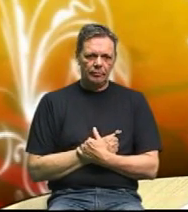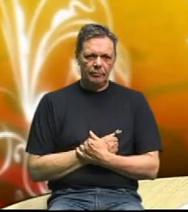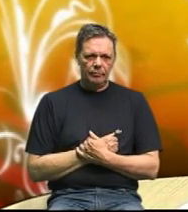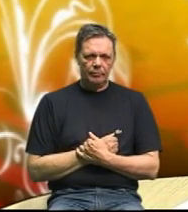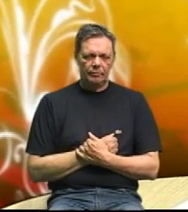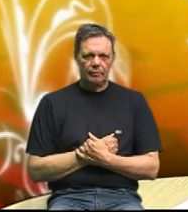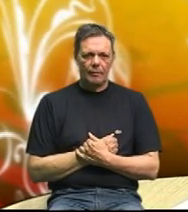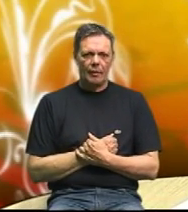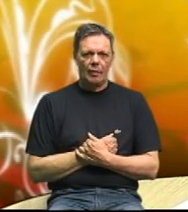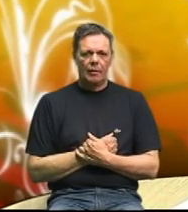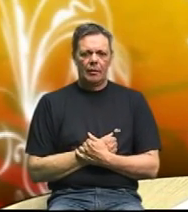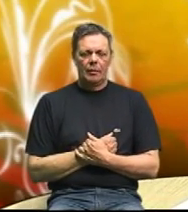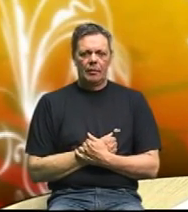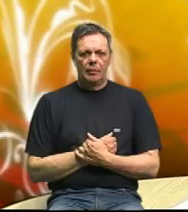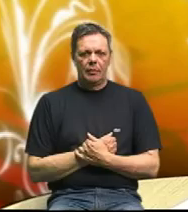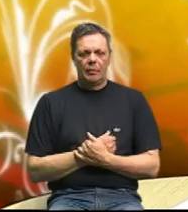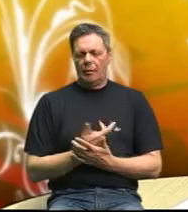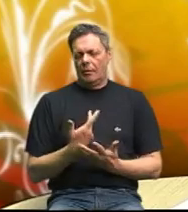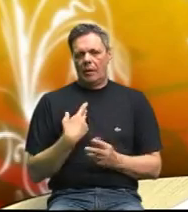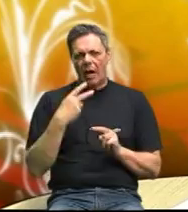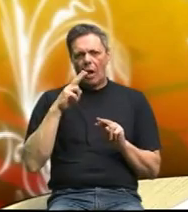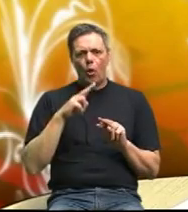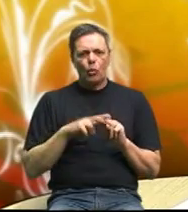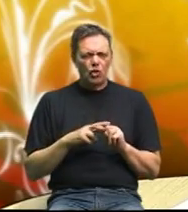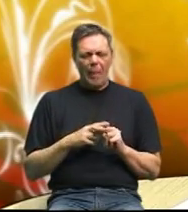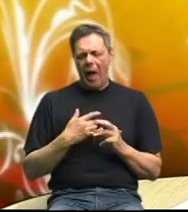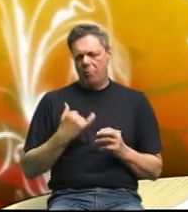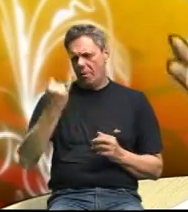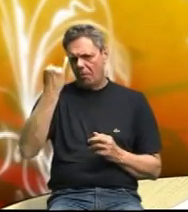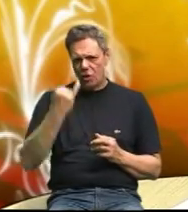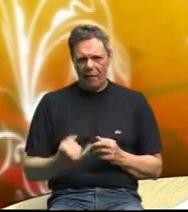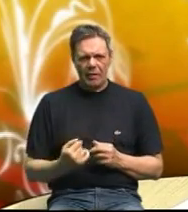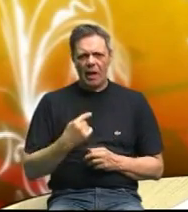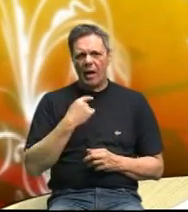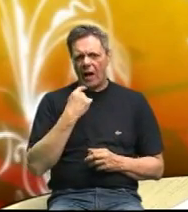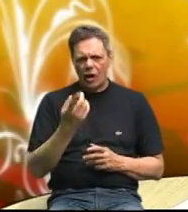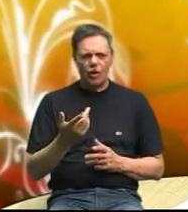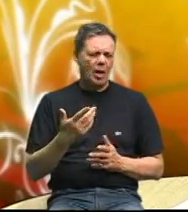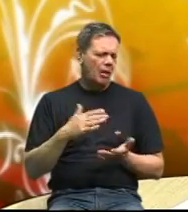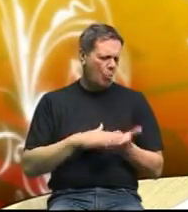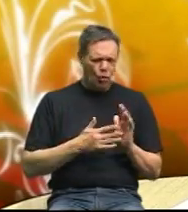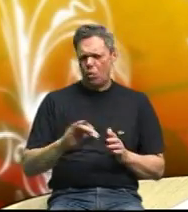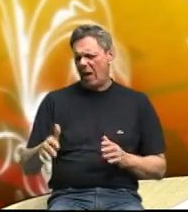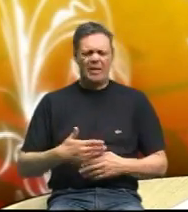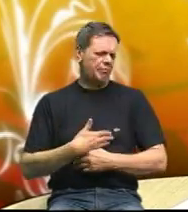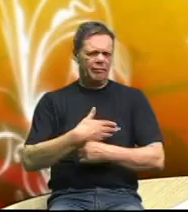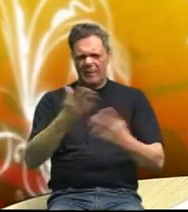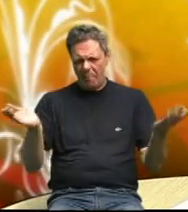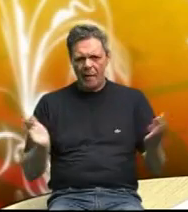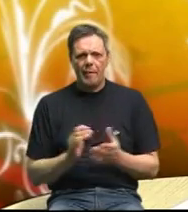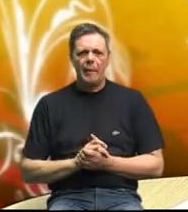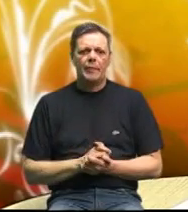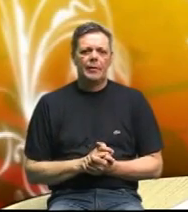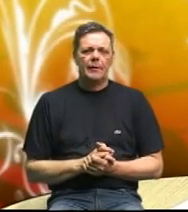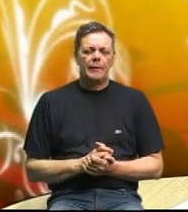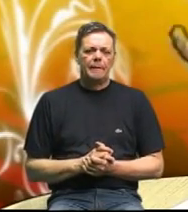baš nisam imila dobra kad odlučiš ići na redukciju težine svima kaži okolo mužu, djeci prijateljima ja